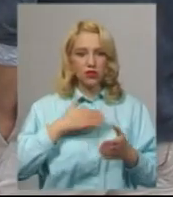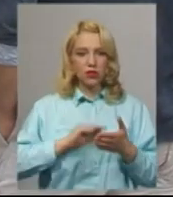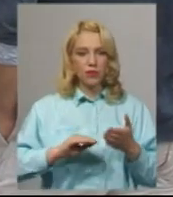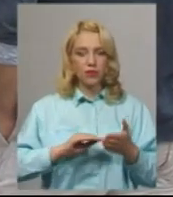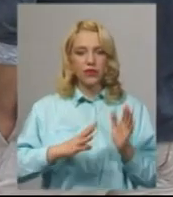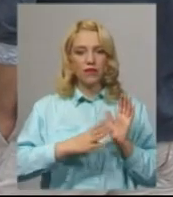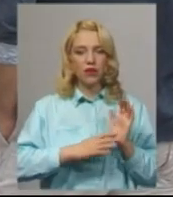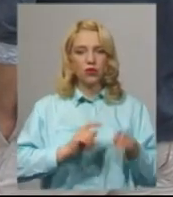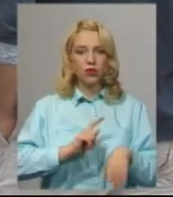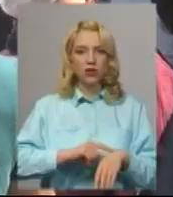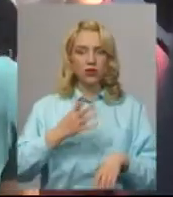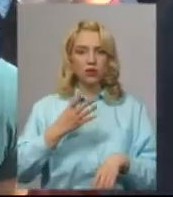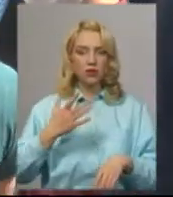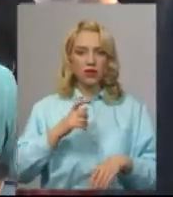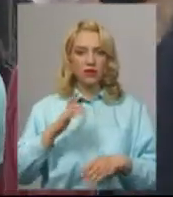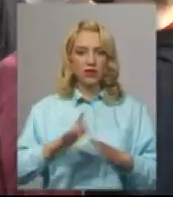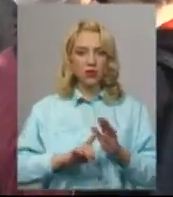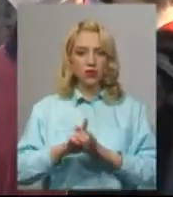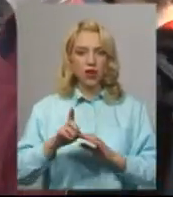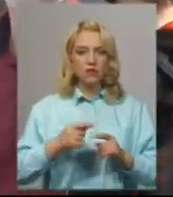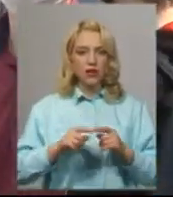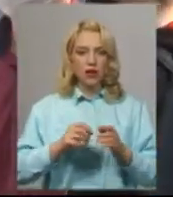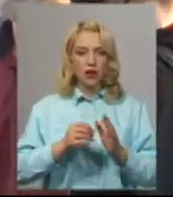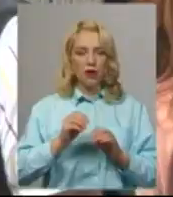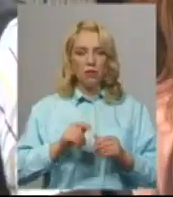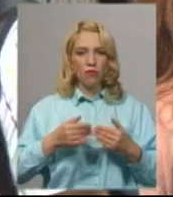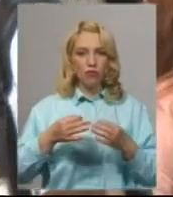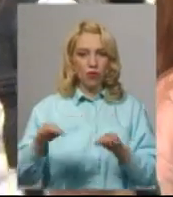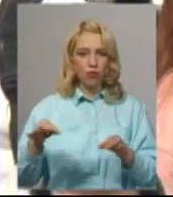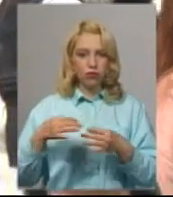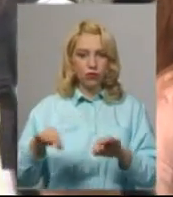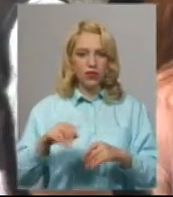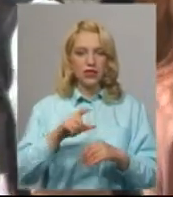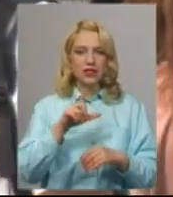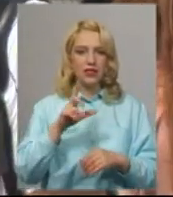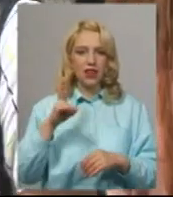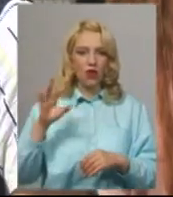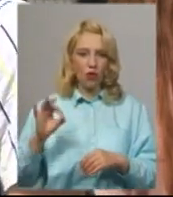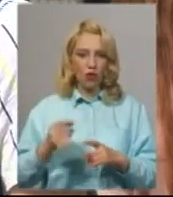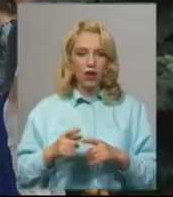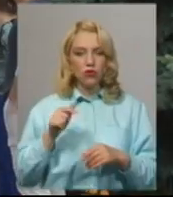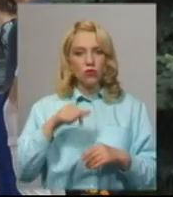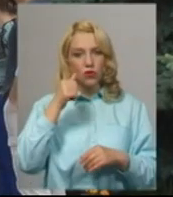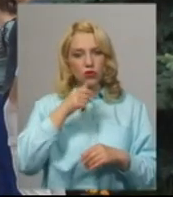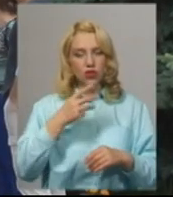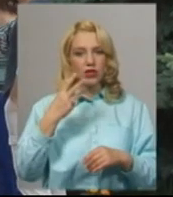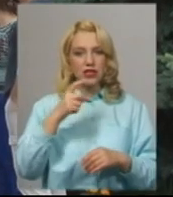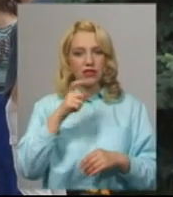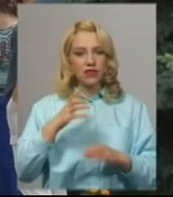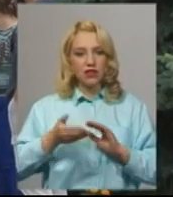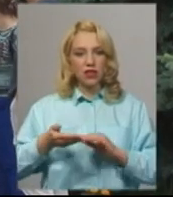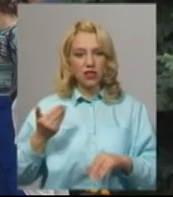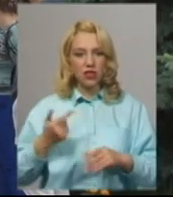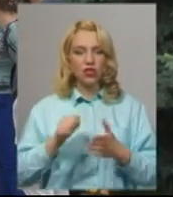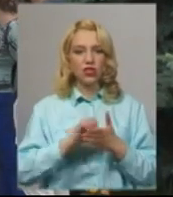З 9-ї години 45 хвилин розпочався пропуск учасників ЗНО на пункт тестування. Цьогоріч на півгодини раніше, ніж минулі роки. Через